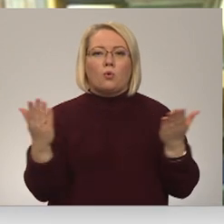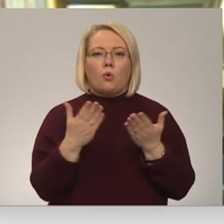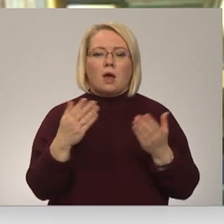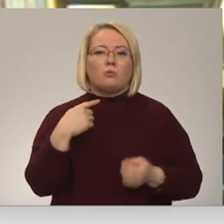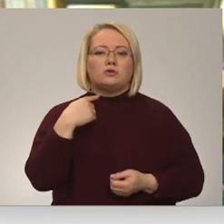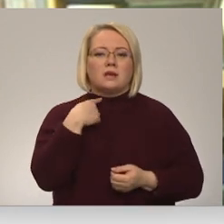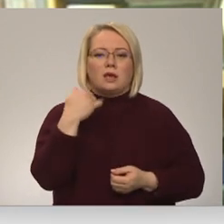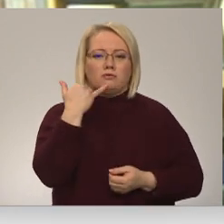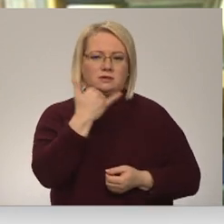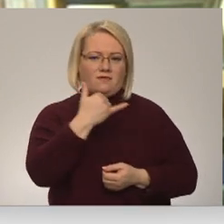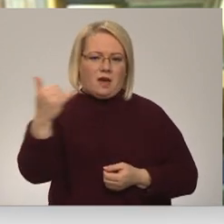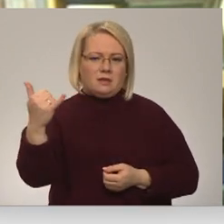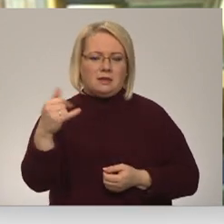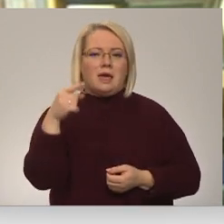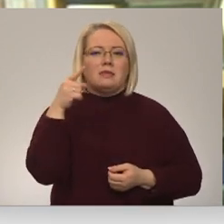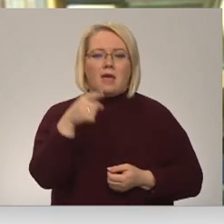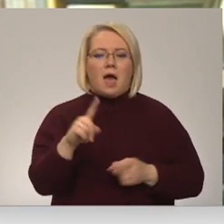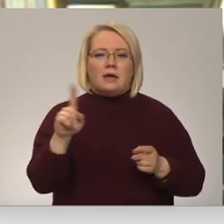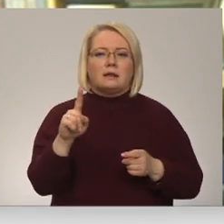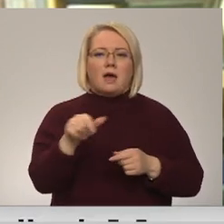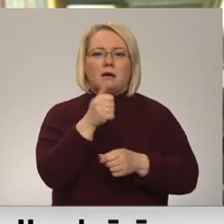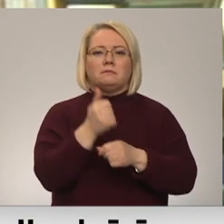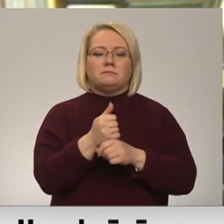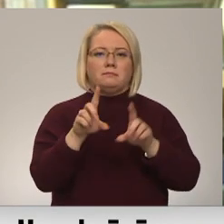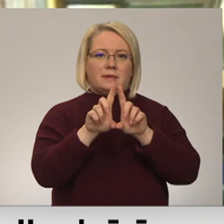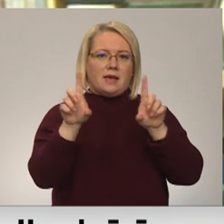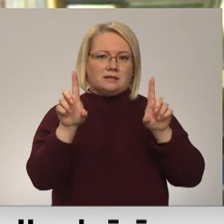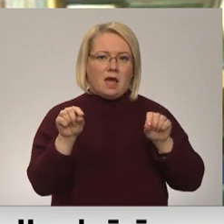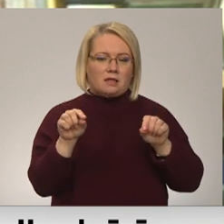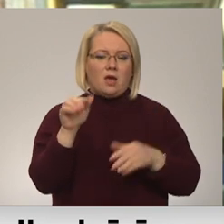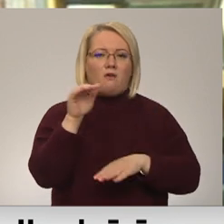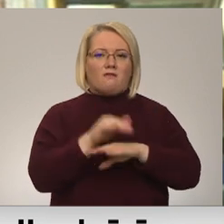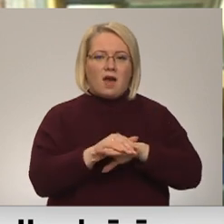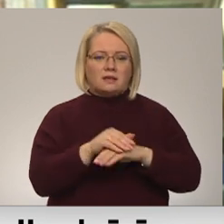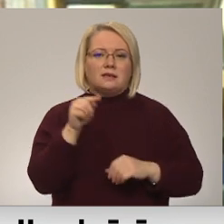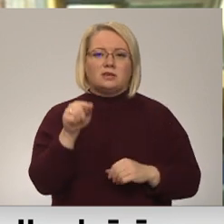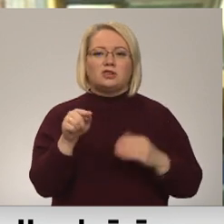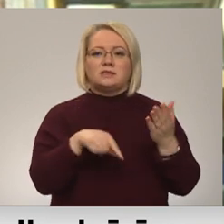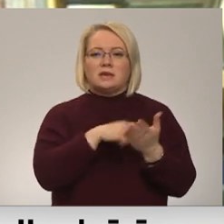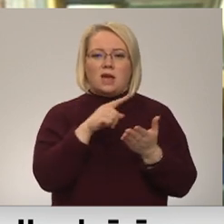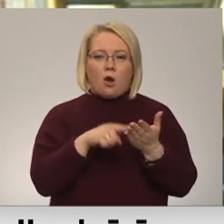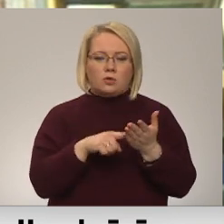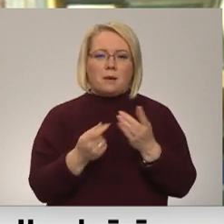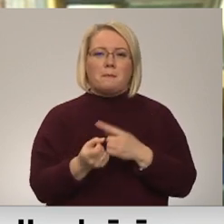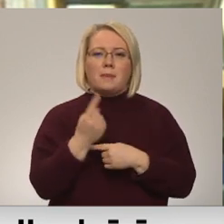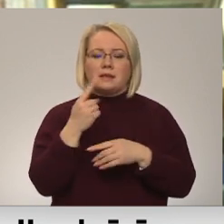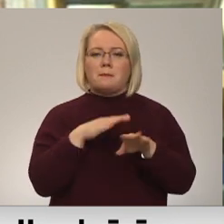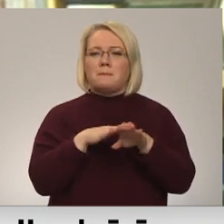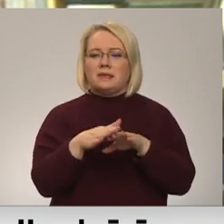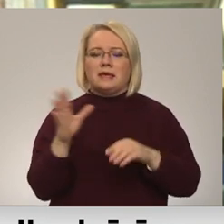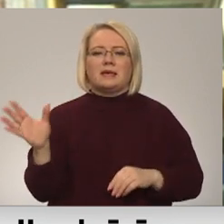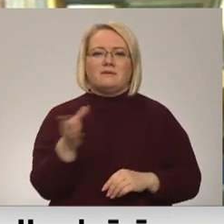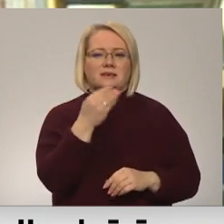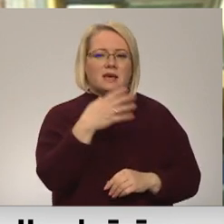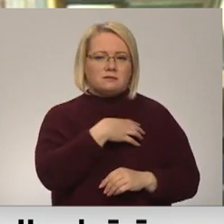Kas ir tā koordinējošā iestāde? Un faktiski šis jautājums iezīmējās pilnīgi visās